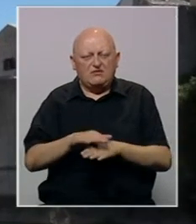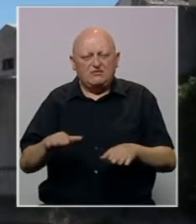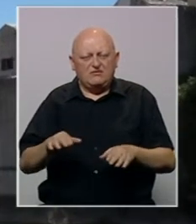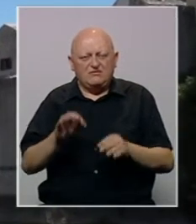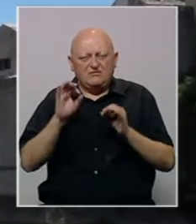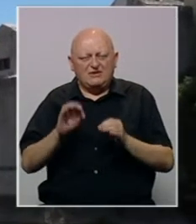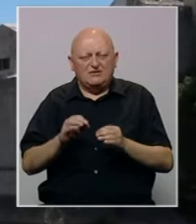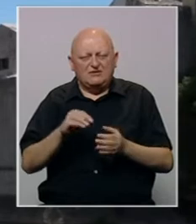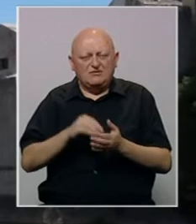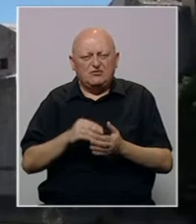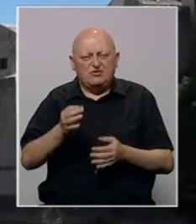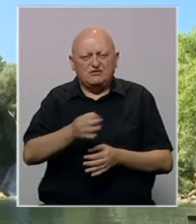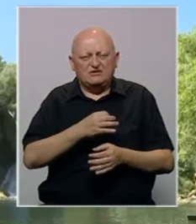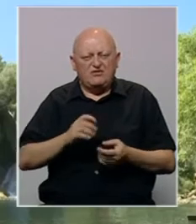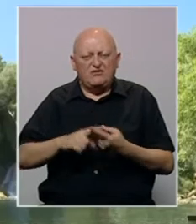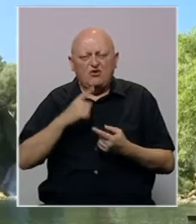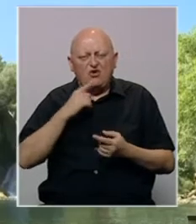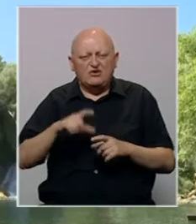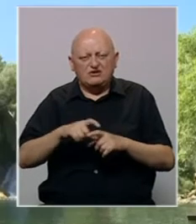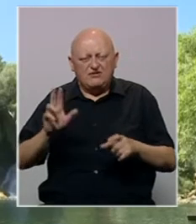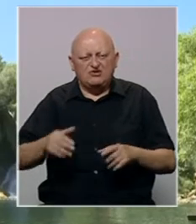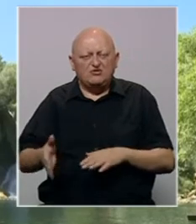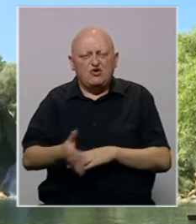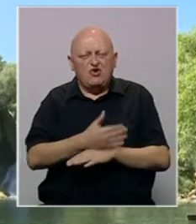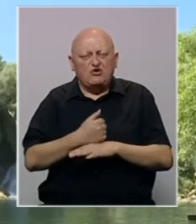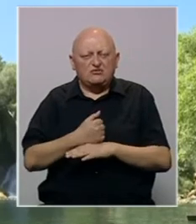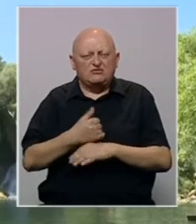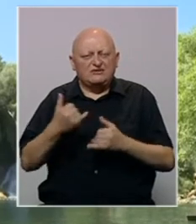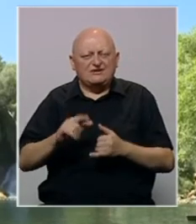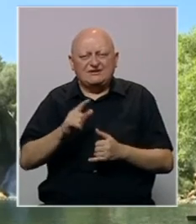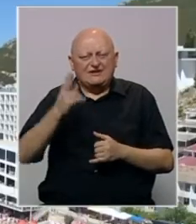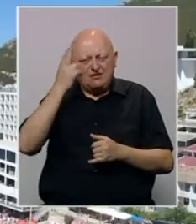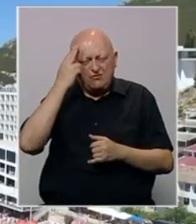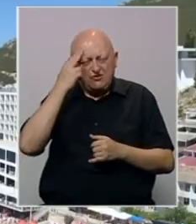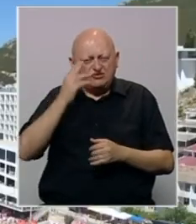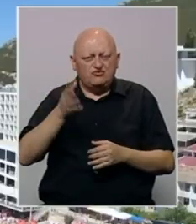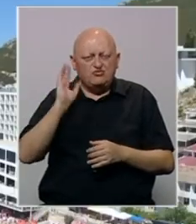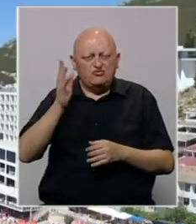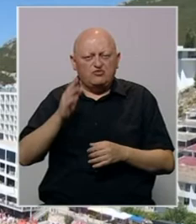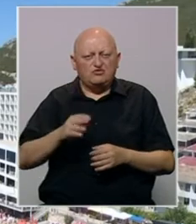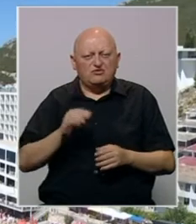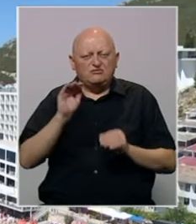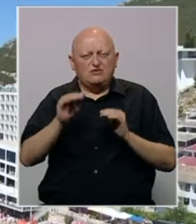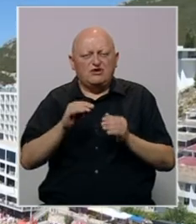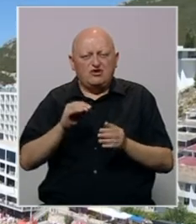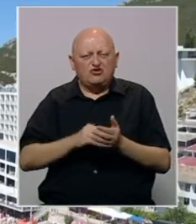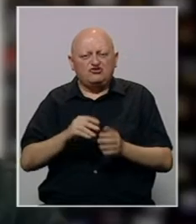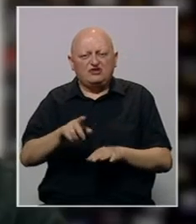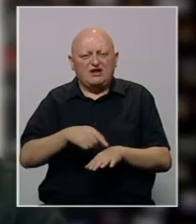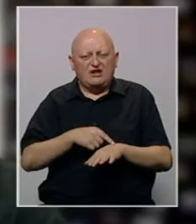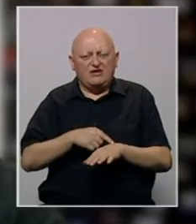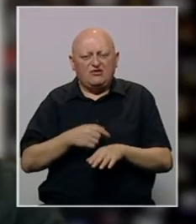Precizan broj destinacije u federaciji u kojima se voucheri mogu iskoristiti za sada nije poznat, budući da proces prijava još traje.